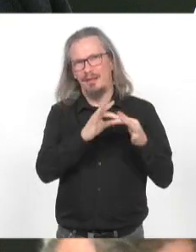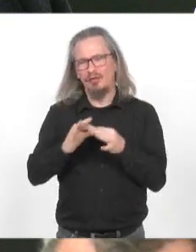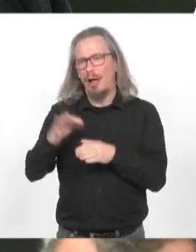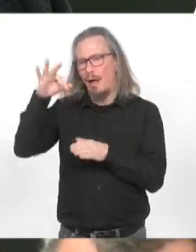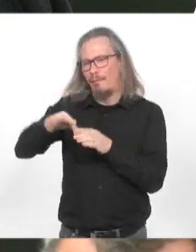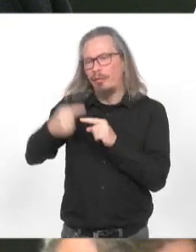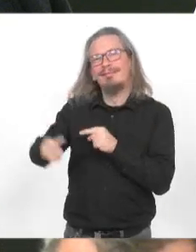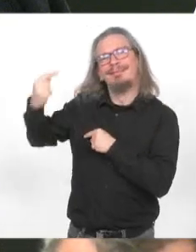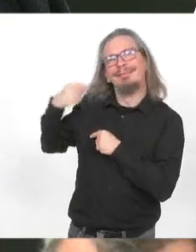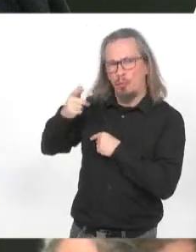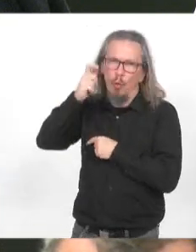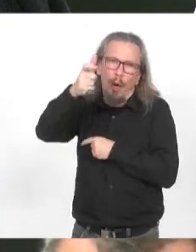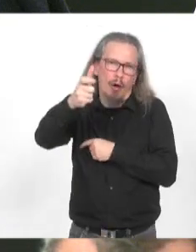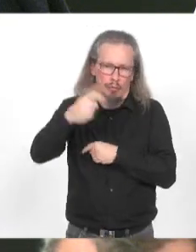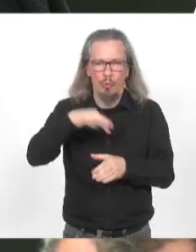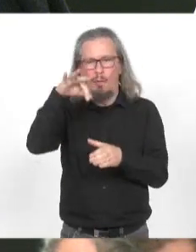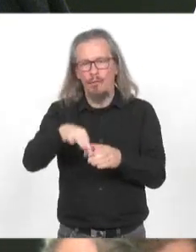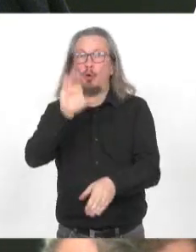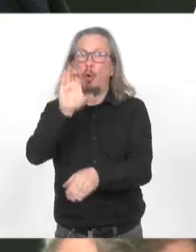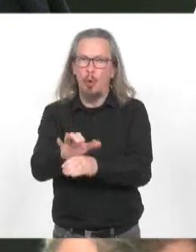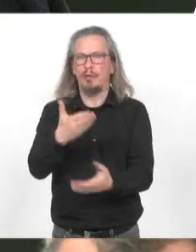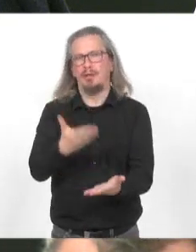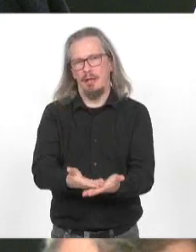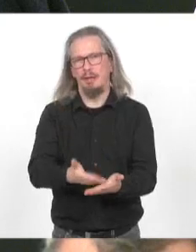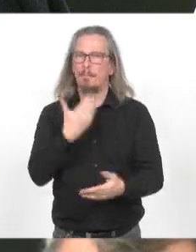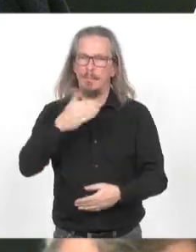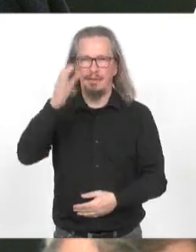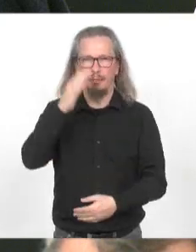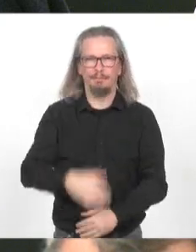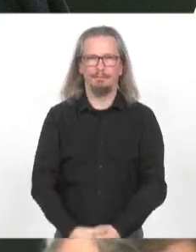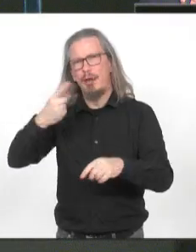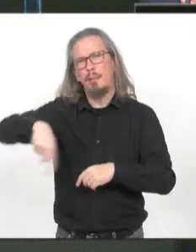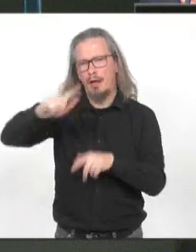vote précédent, on votera contre cette délibération. Nous vous remercions.